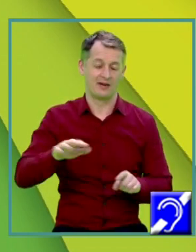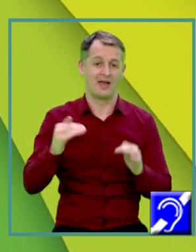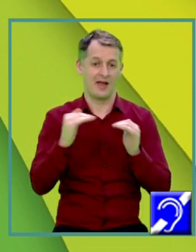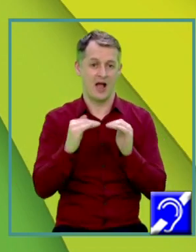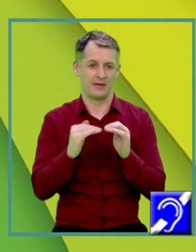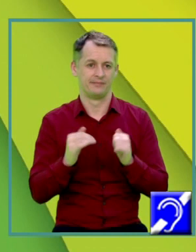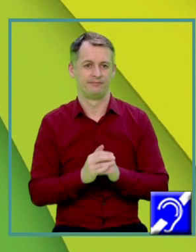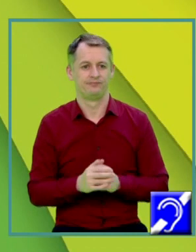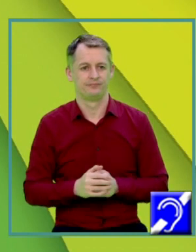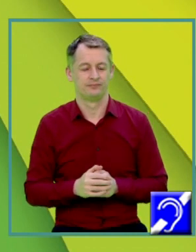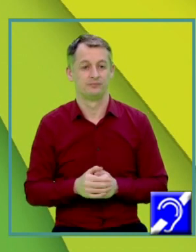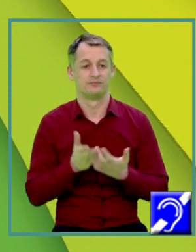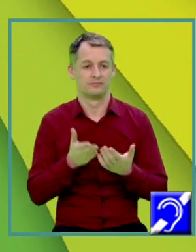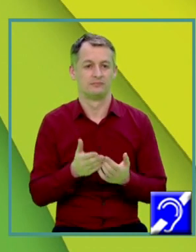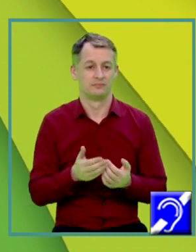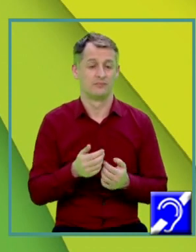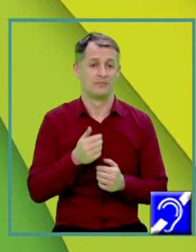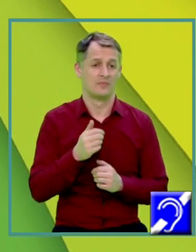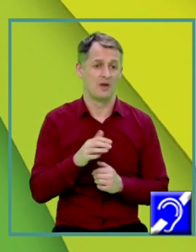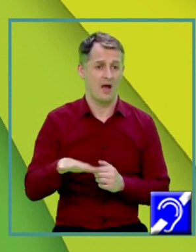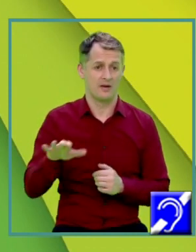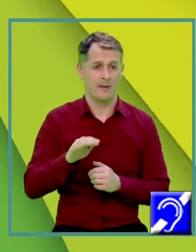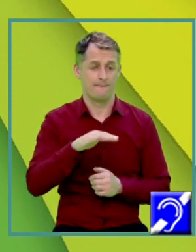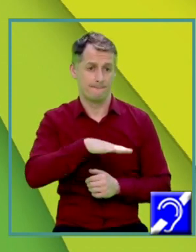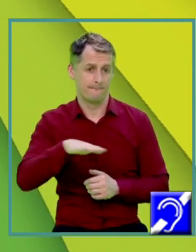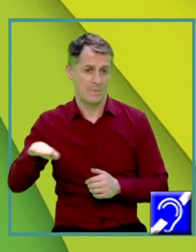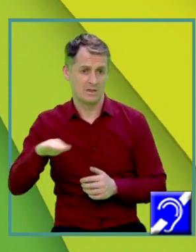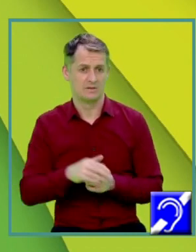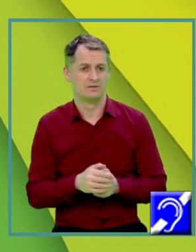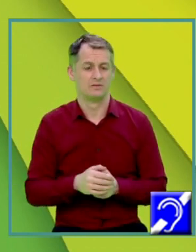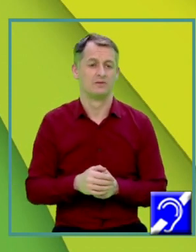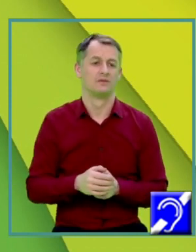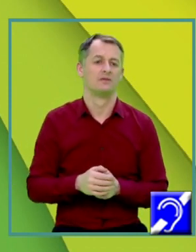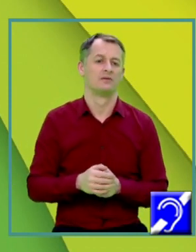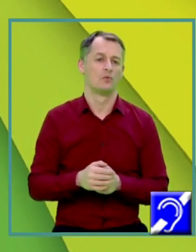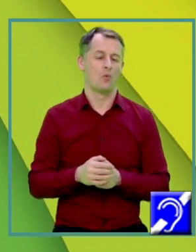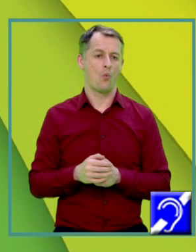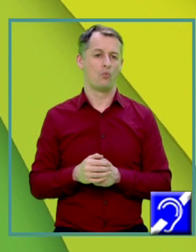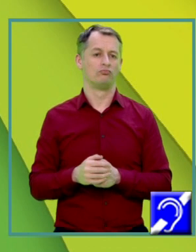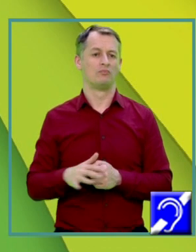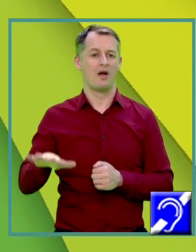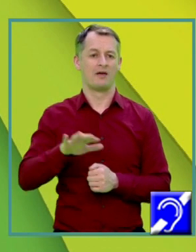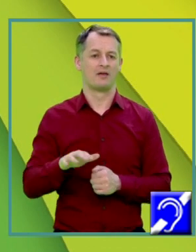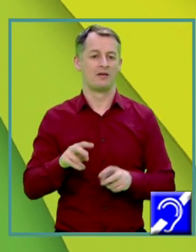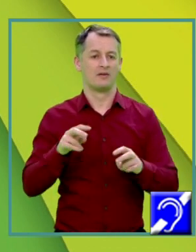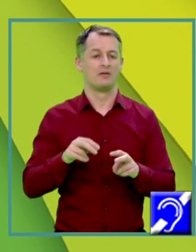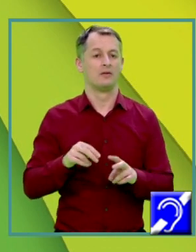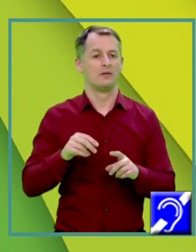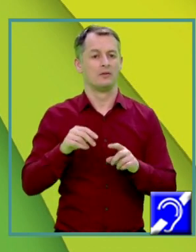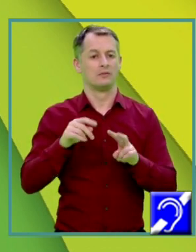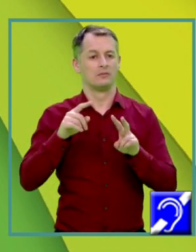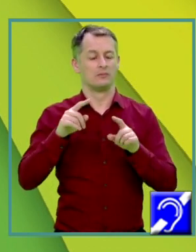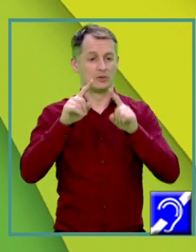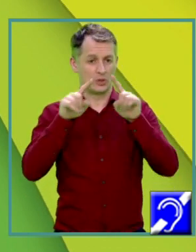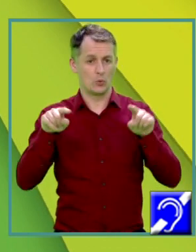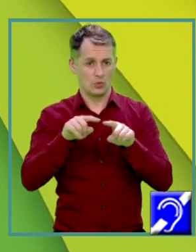lor Și atunci area baze egal cu area triunghiului VAC Am înlocuit L pătrat